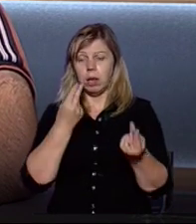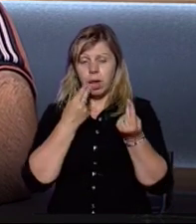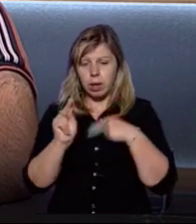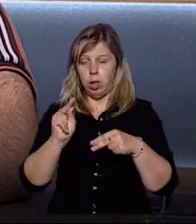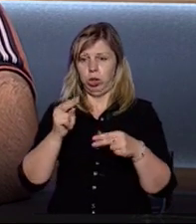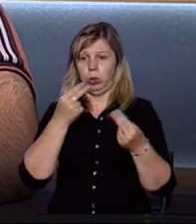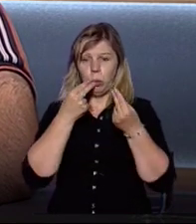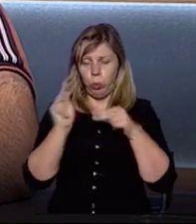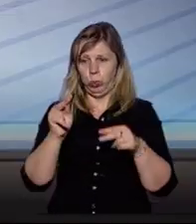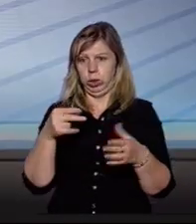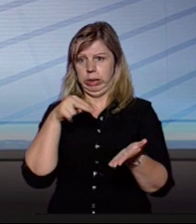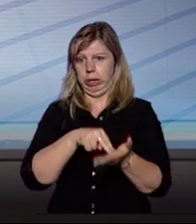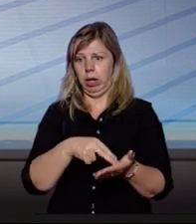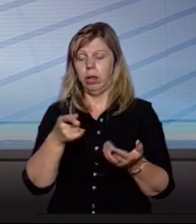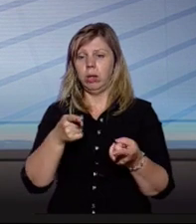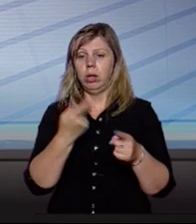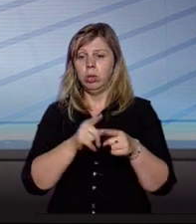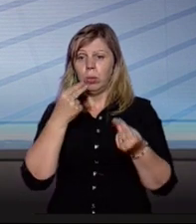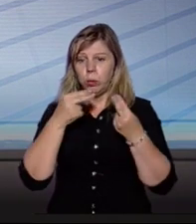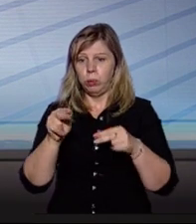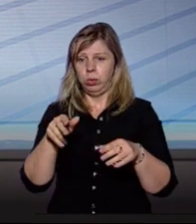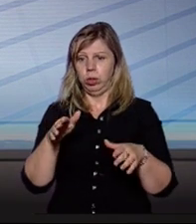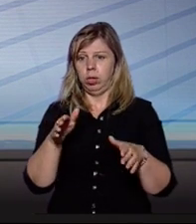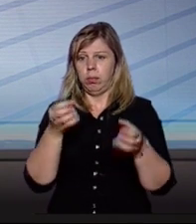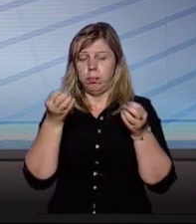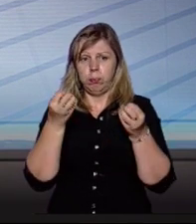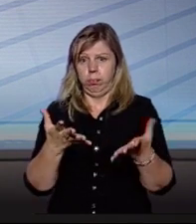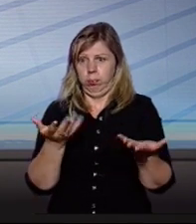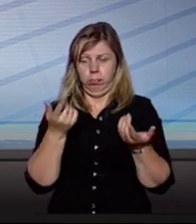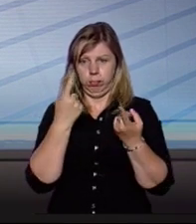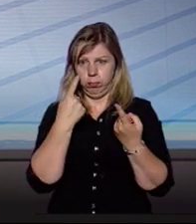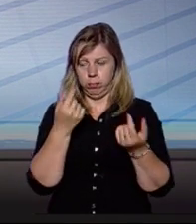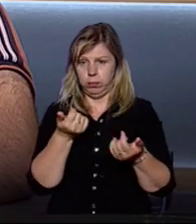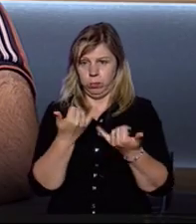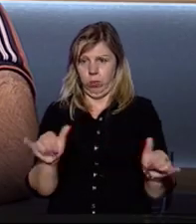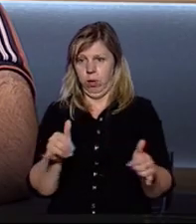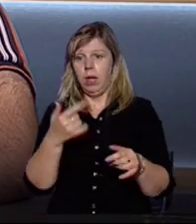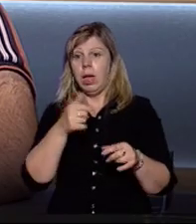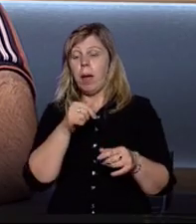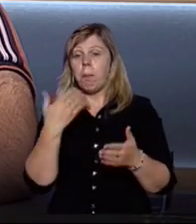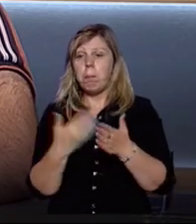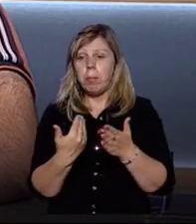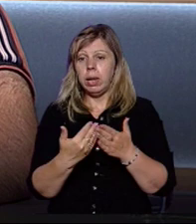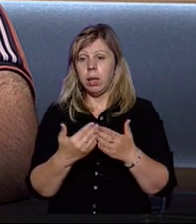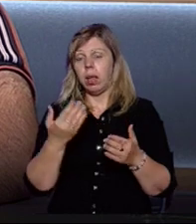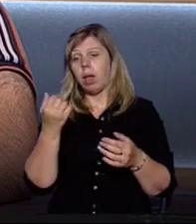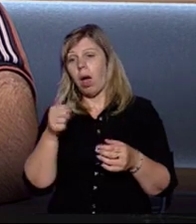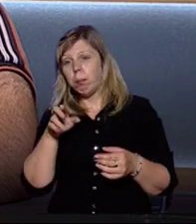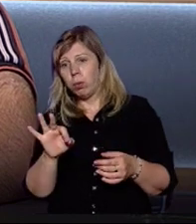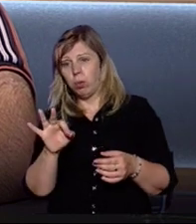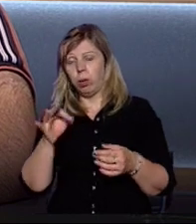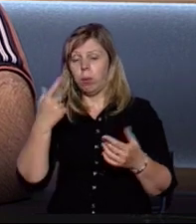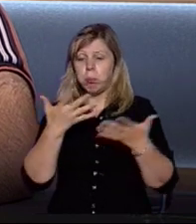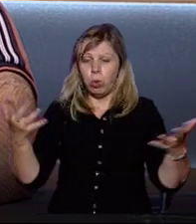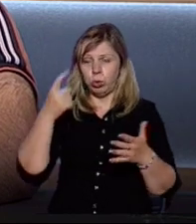якість, покращена інфраструктура на тих територіях просто очевидна. Тому приклад або більше